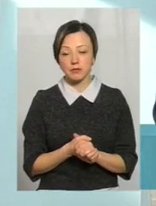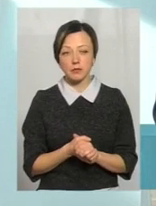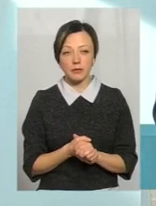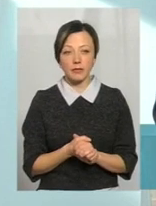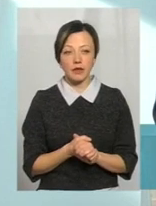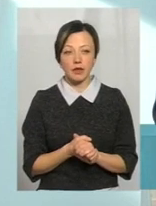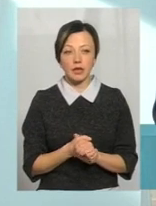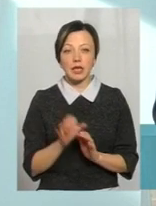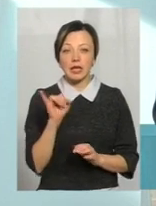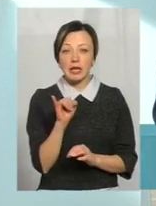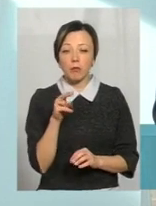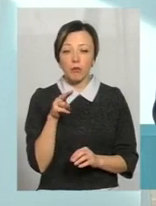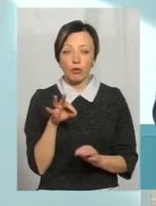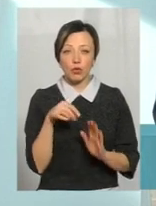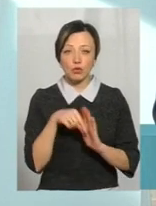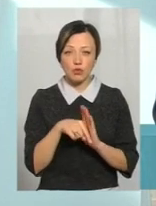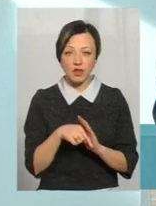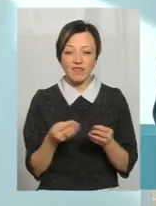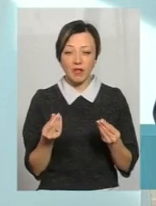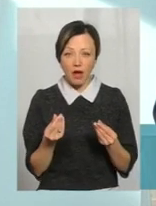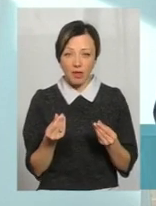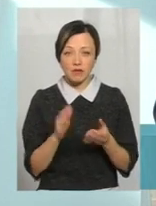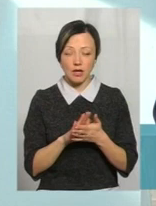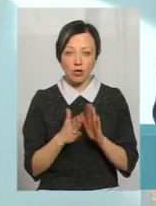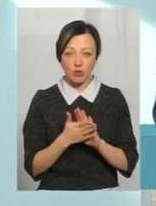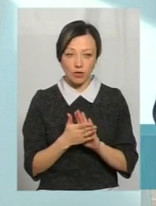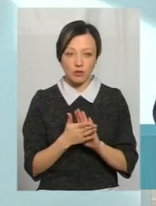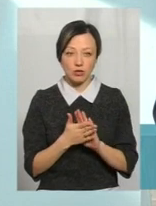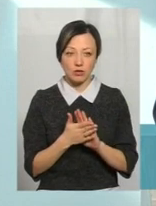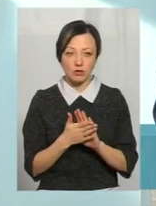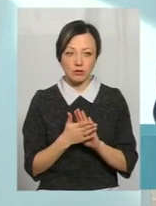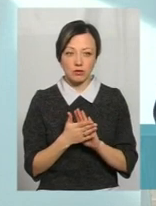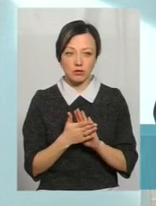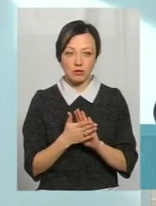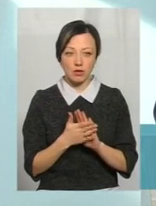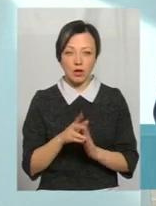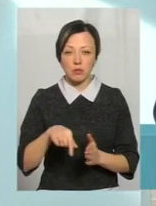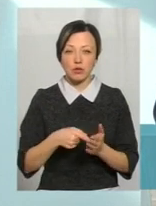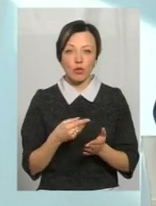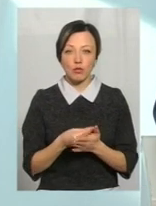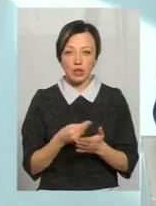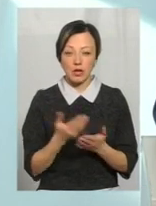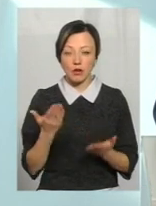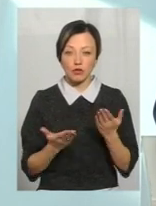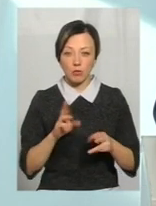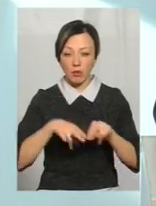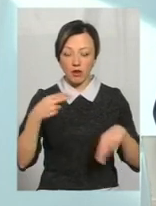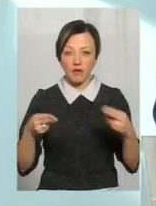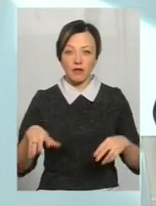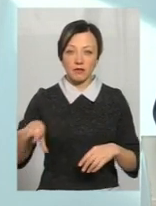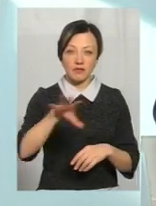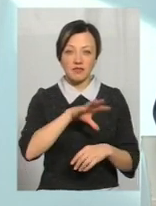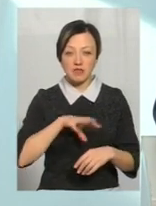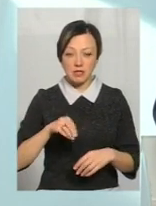І, по суті, фінансове становище, навіть, я так скажу, міського бюджету, якщо ми будемо покривати повністю